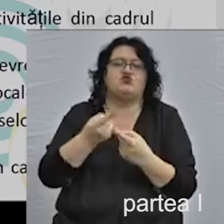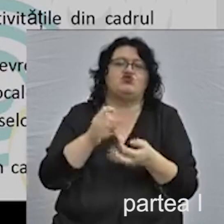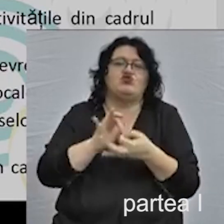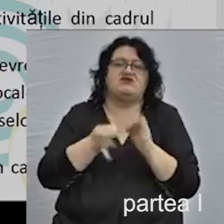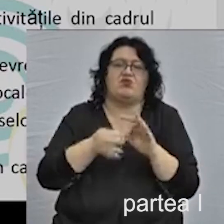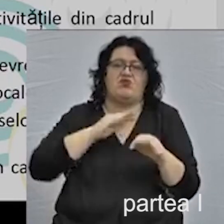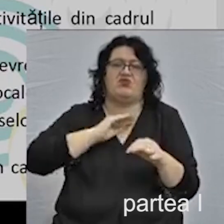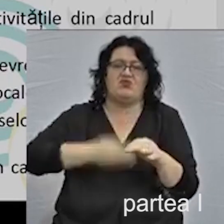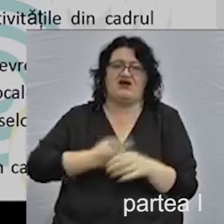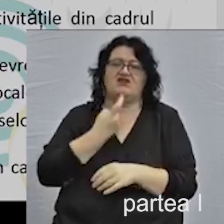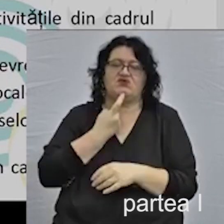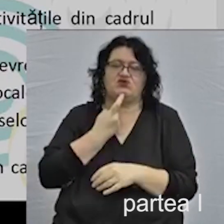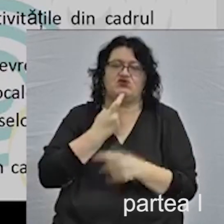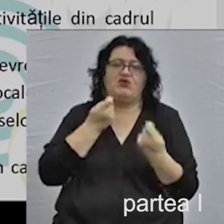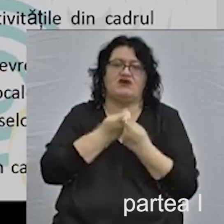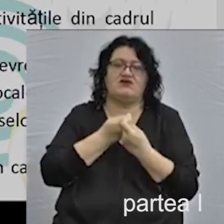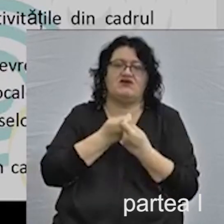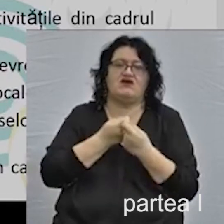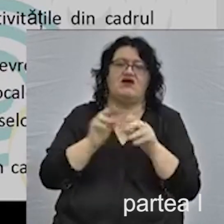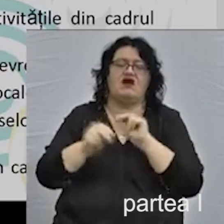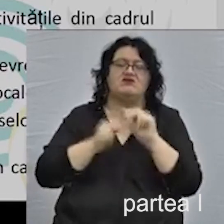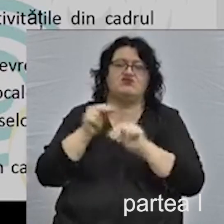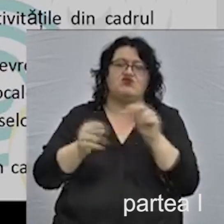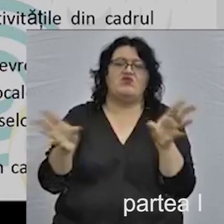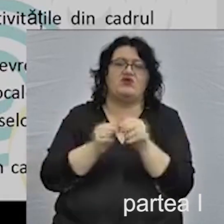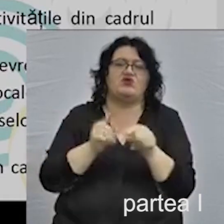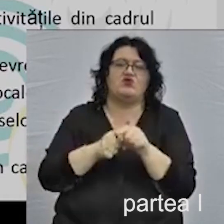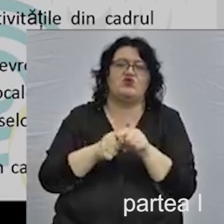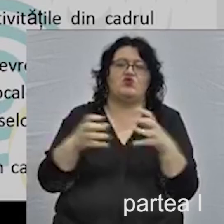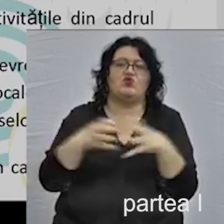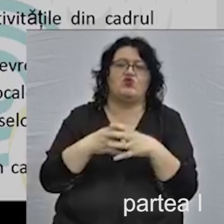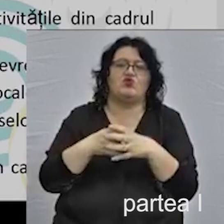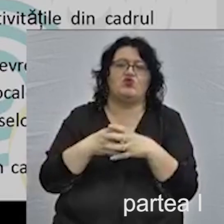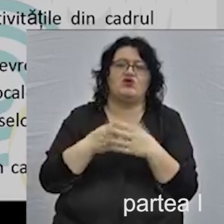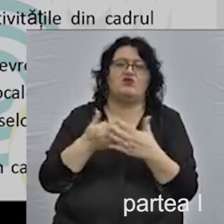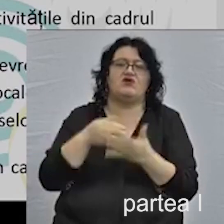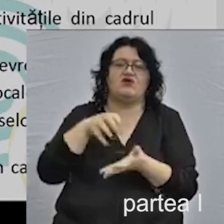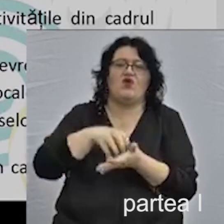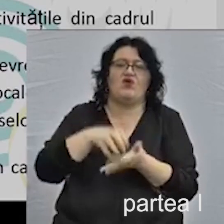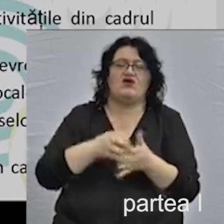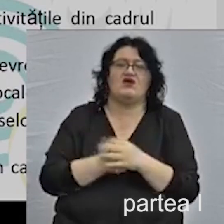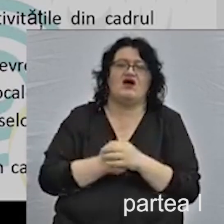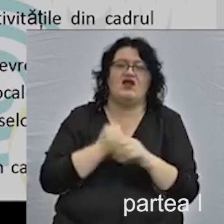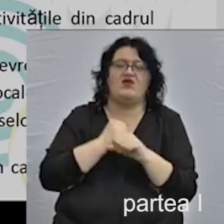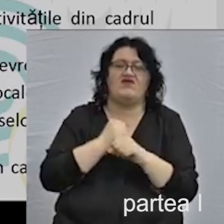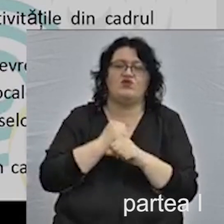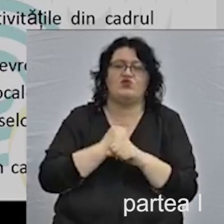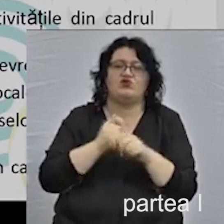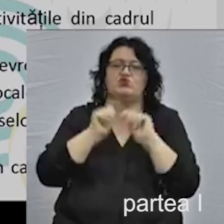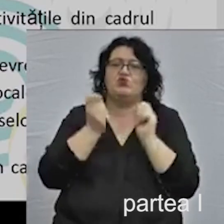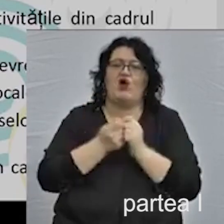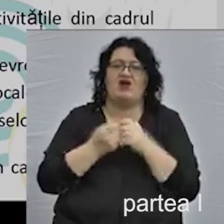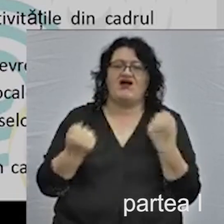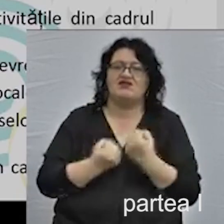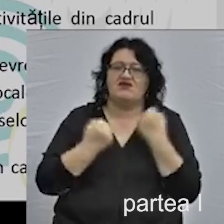Primăria Timișoara împreună cu partenerul nostru asociat, împreună așadar cu acest grup al stakeholderilor locali, am creionat toate